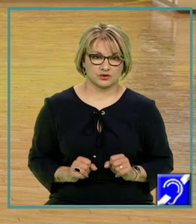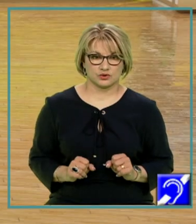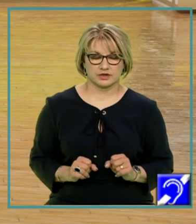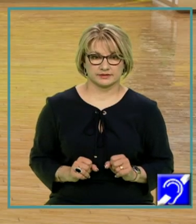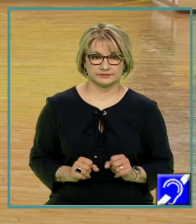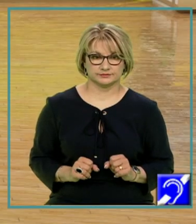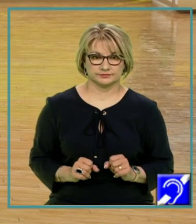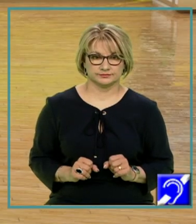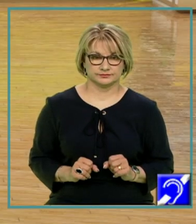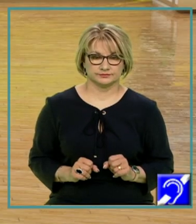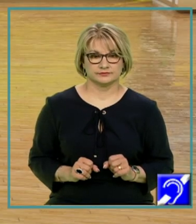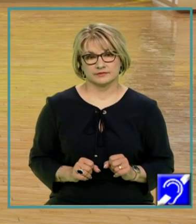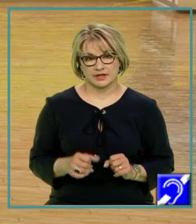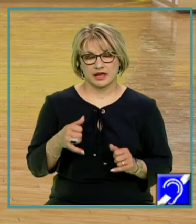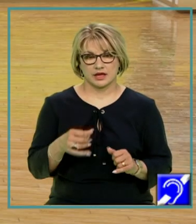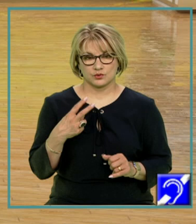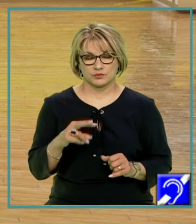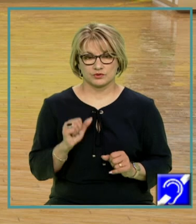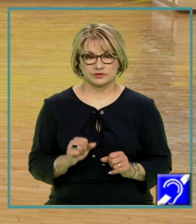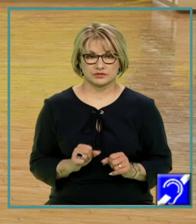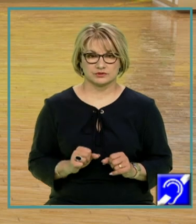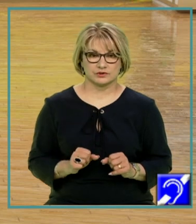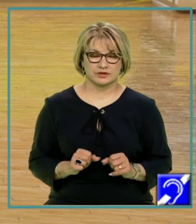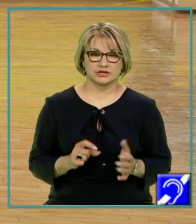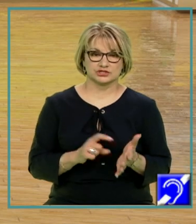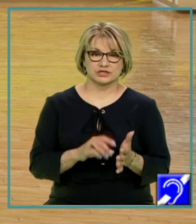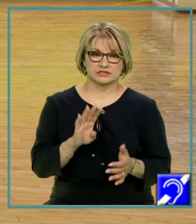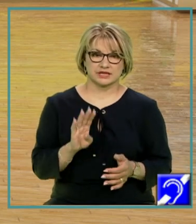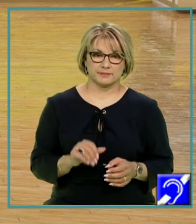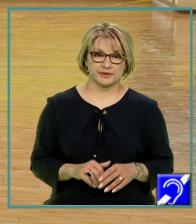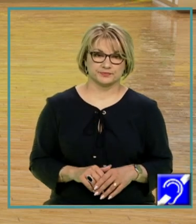subiectul al doilea. Să trecem acum la cerința B.